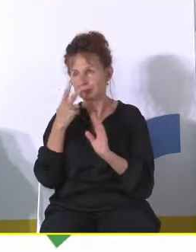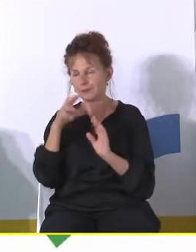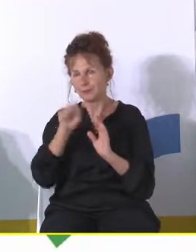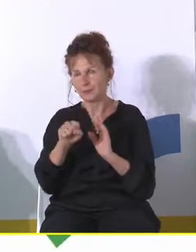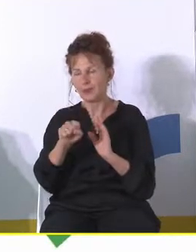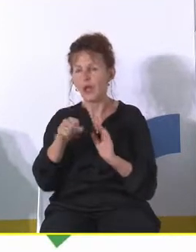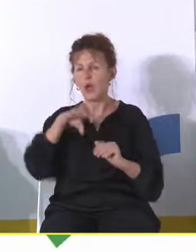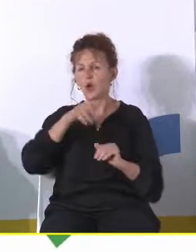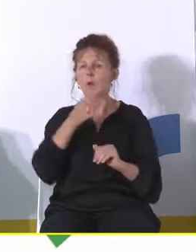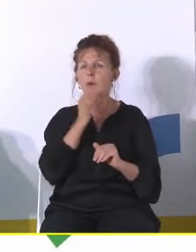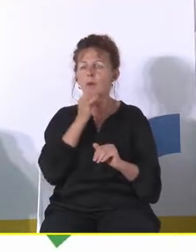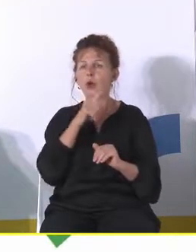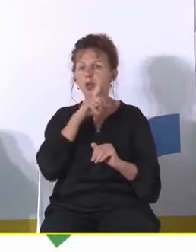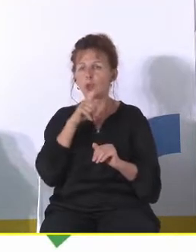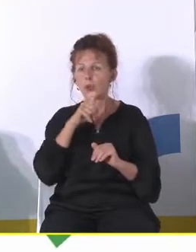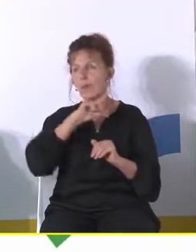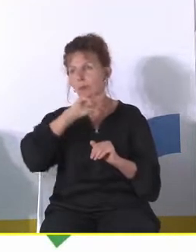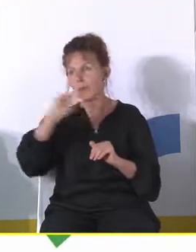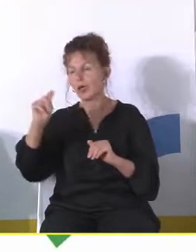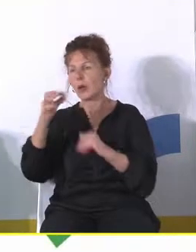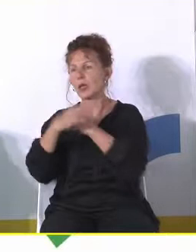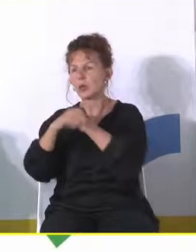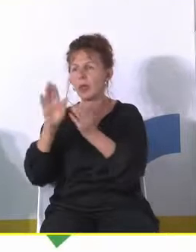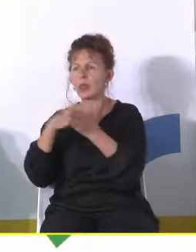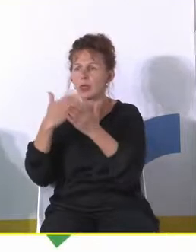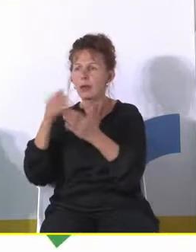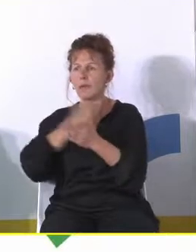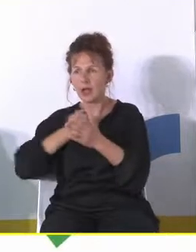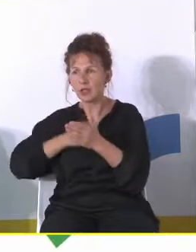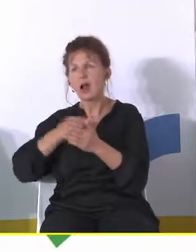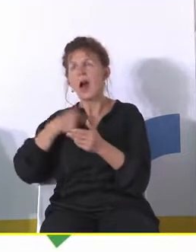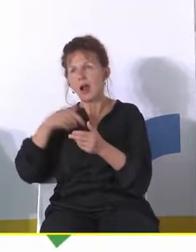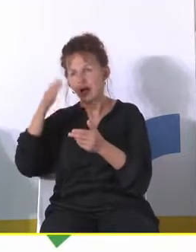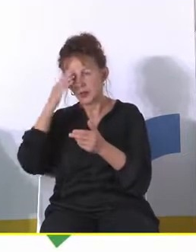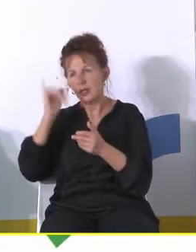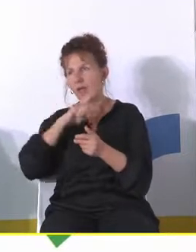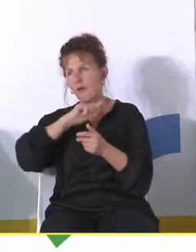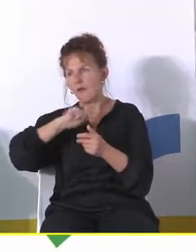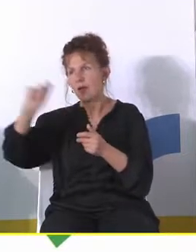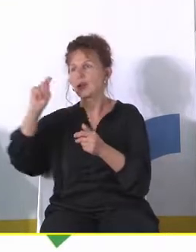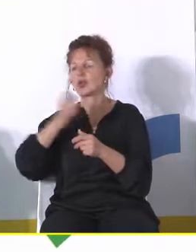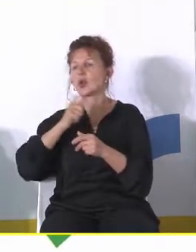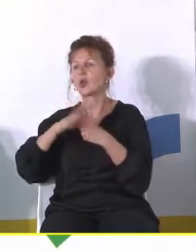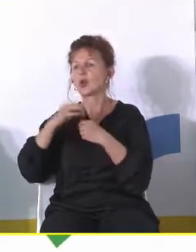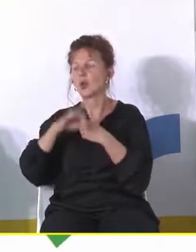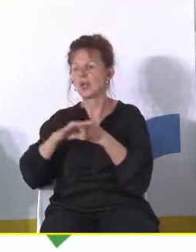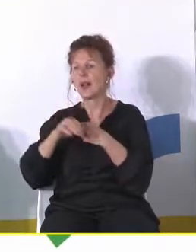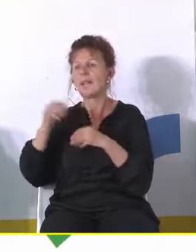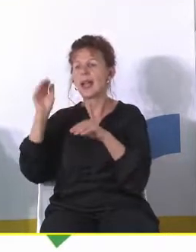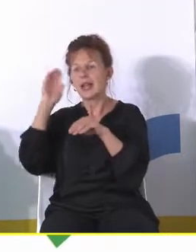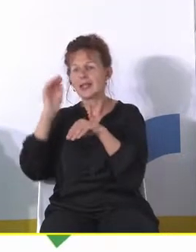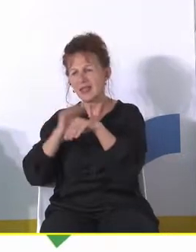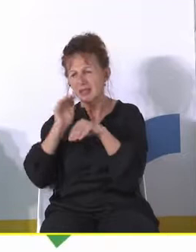grupa młodych ludzi pojechała na studia na przykład do Warszawy ale ponieważ jak to wiecie no jak się pojedzie na studia do Warszawy to znajomych się ma